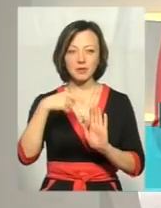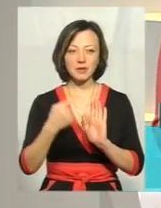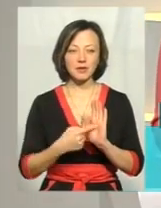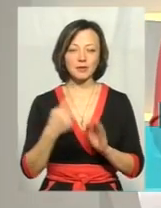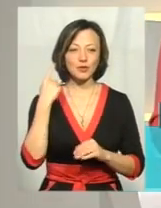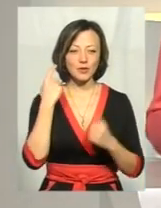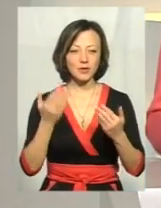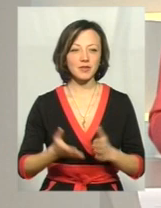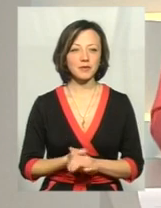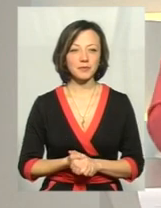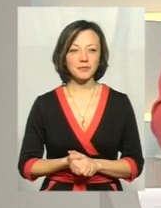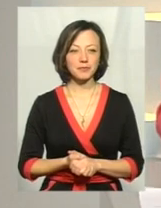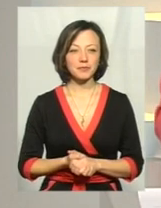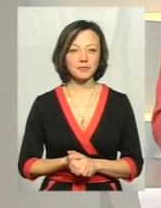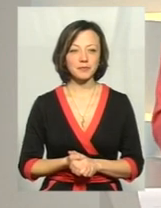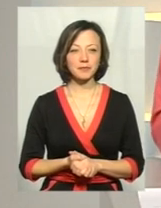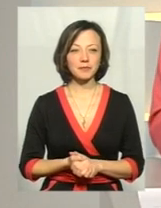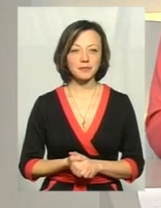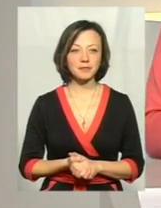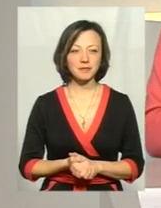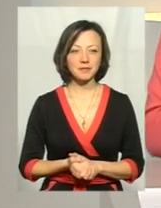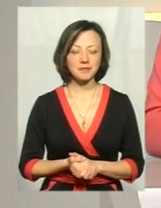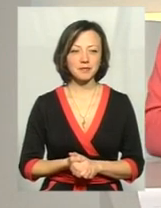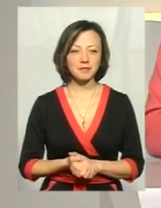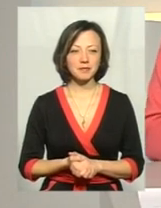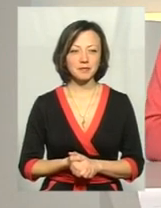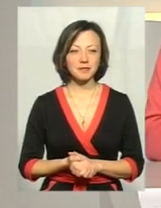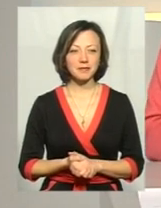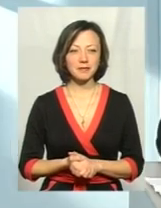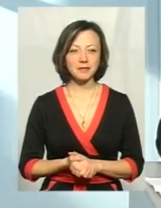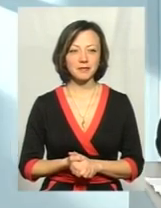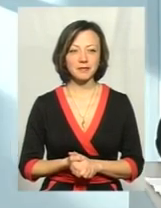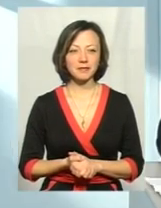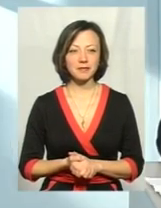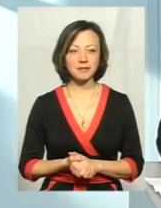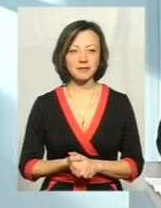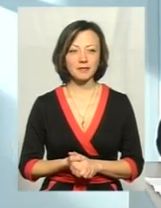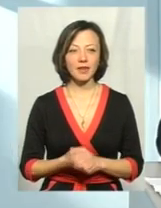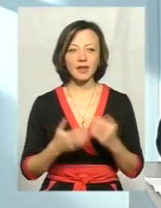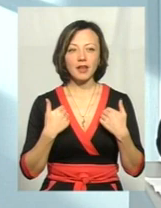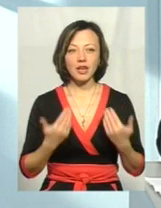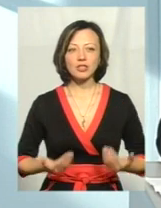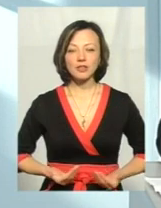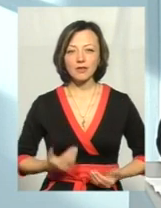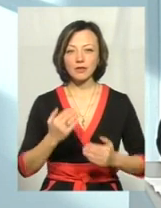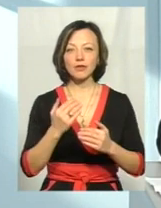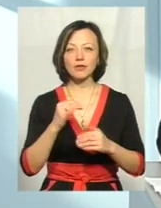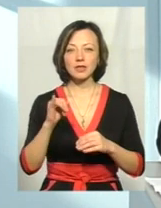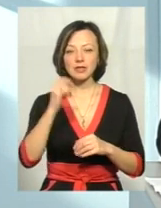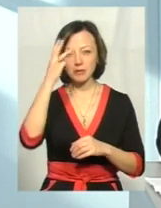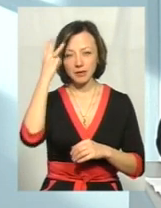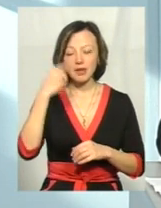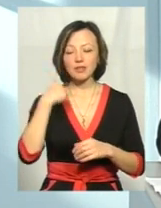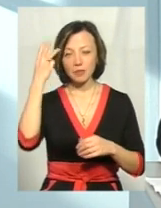почули. В принципі, наступне питання якраз. Є жужетель Хмельницького, і так само вживає, як і всі воду з